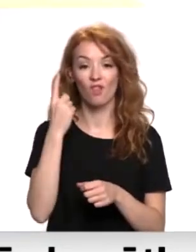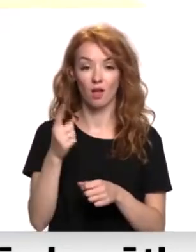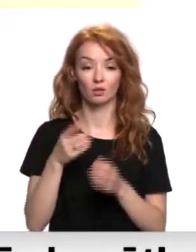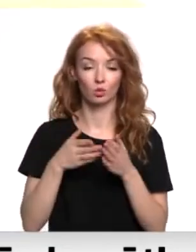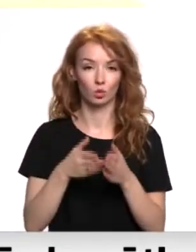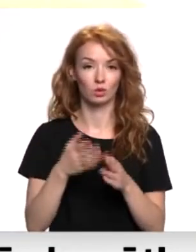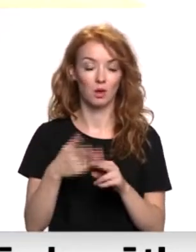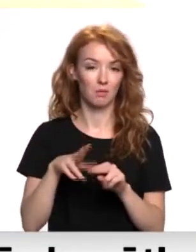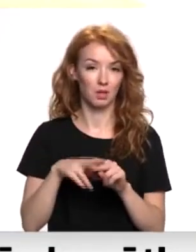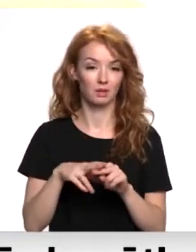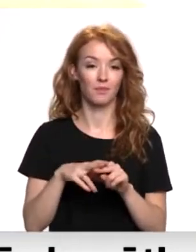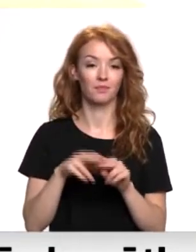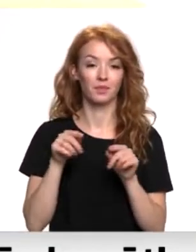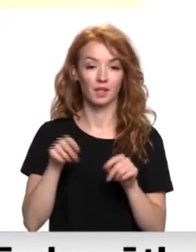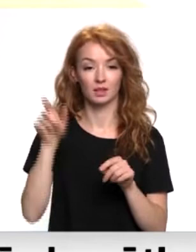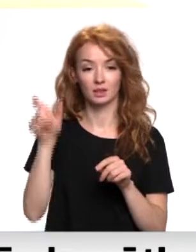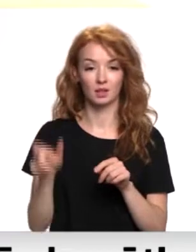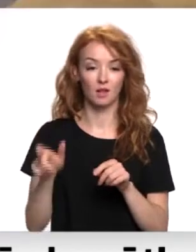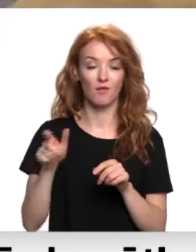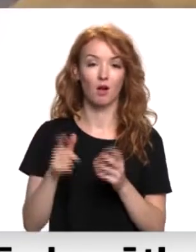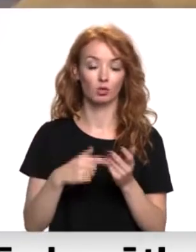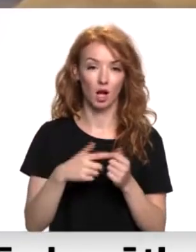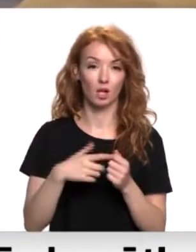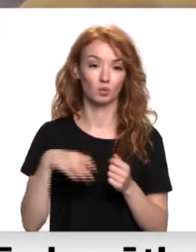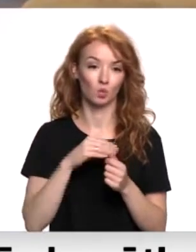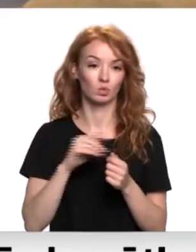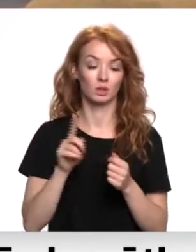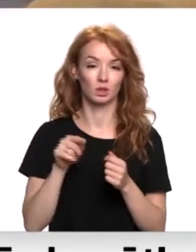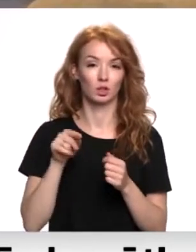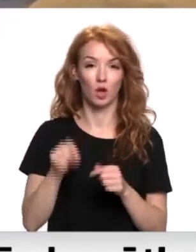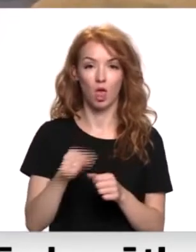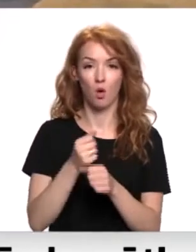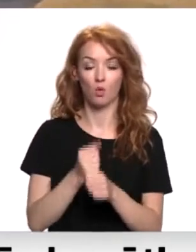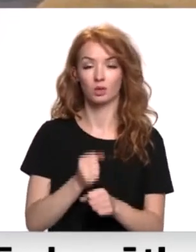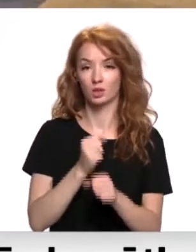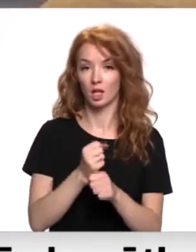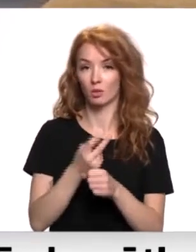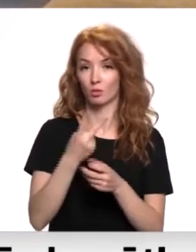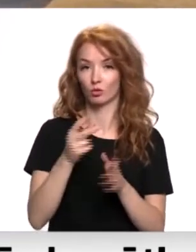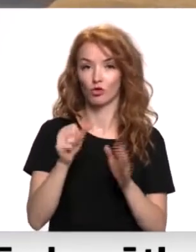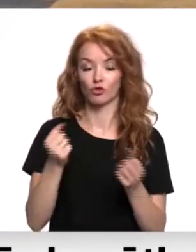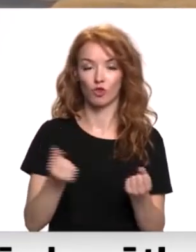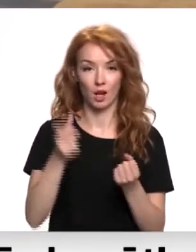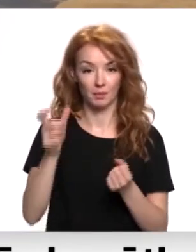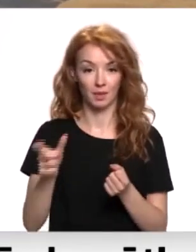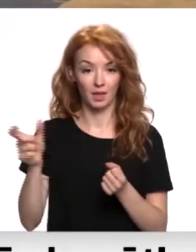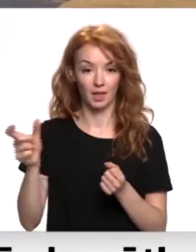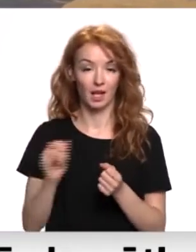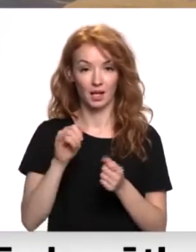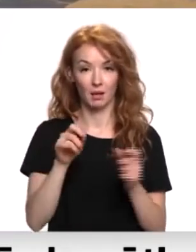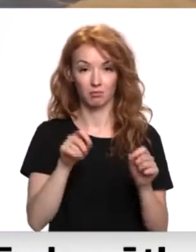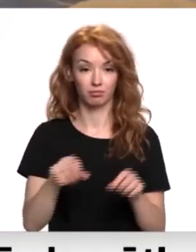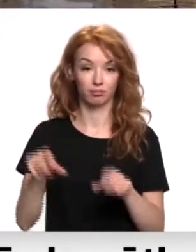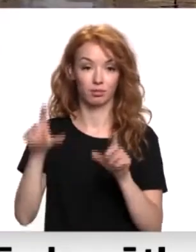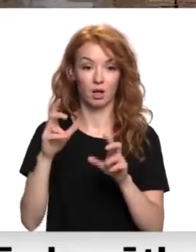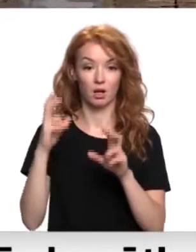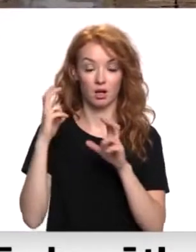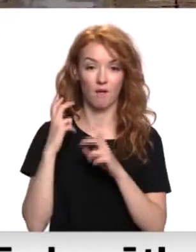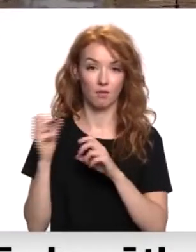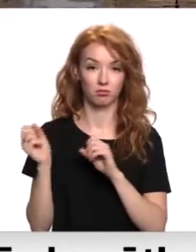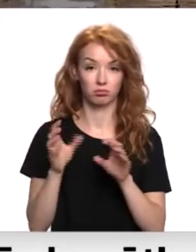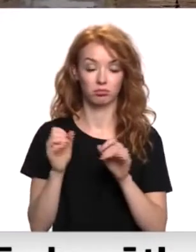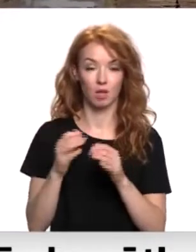ar to tas cilvēks skaits mums arī ir. Mērsrega ostā strādā 26 darbinieki. Ja palielinājies kravu apgrozījums,